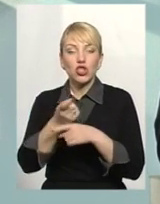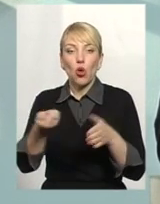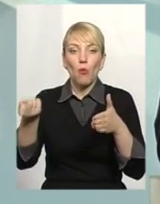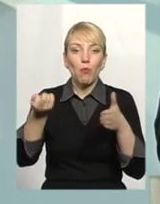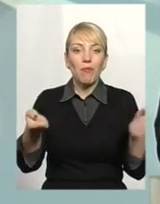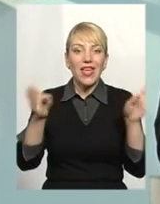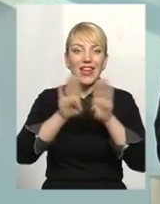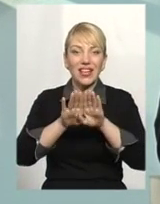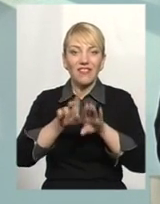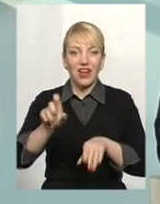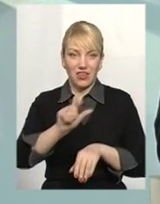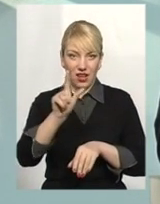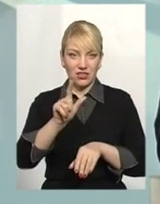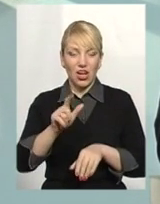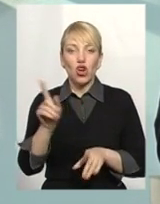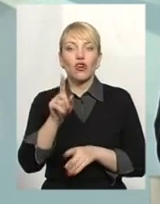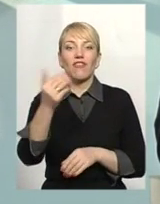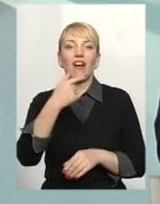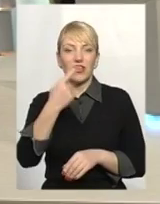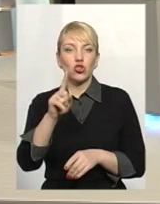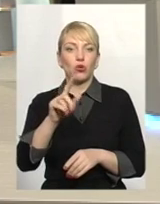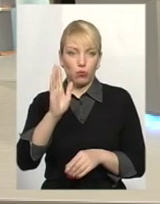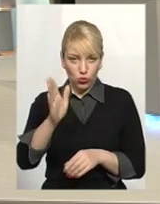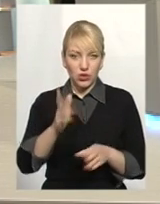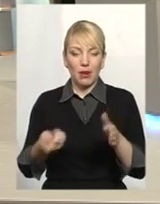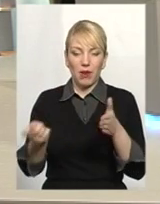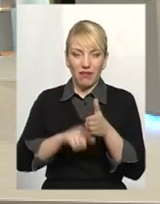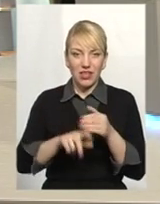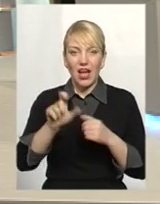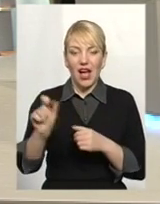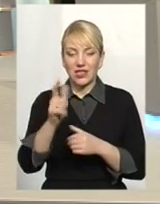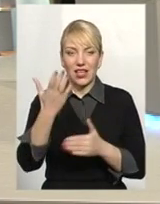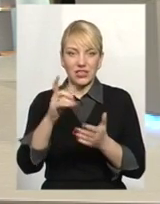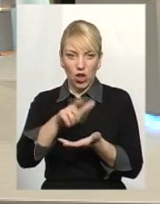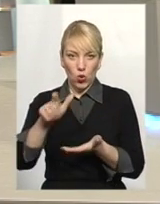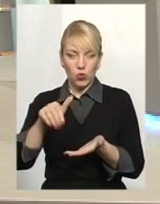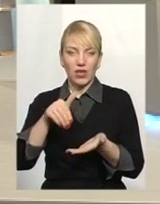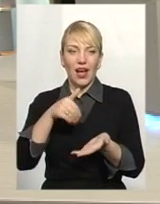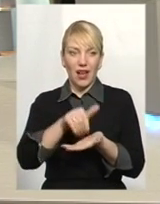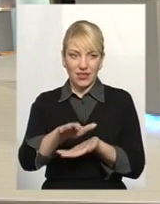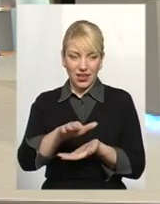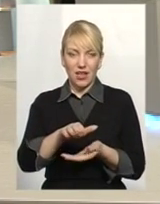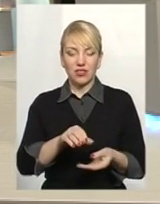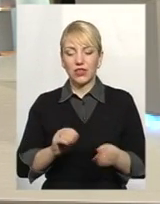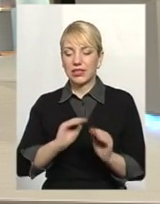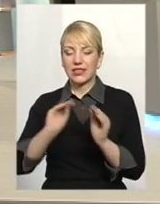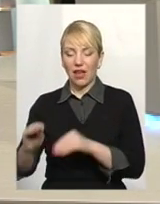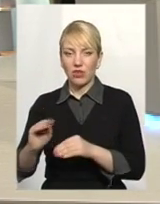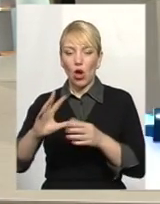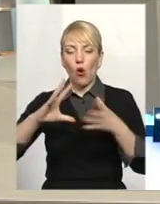сказав в сюжеті, що ви будете газ перекрывати на дому, якщо люди відказуються вставлять общепотомові ефі.